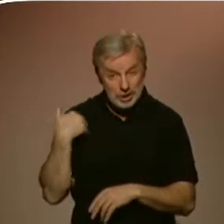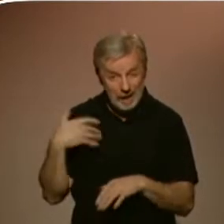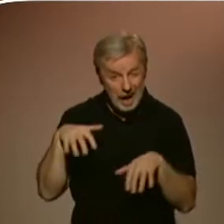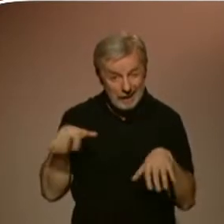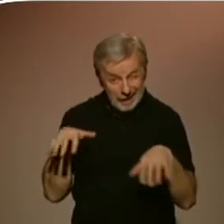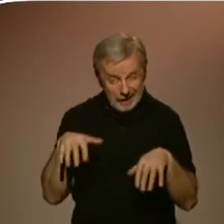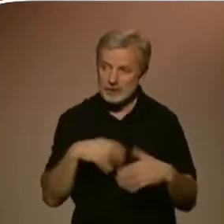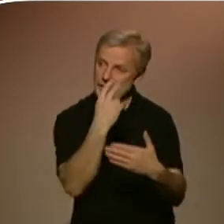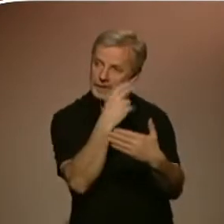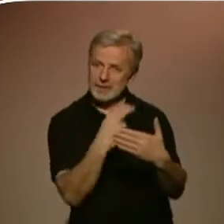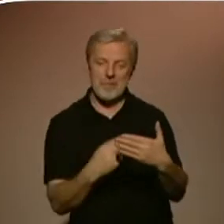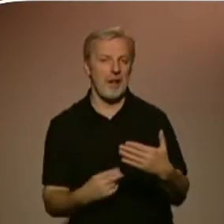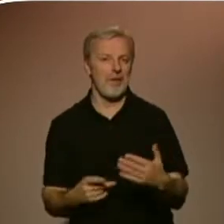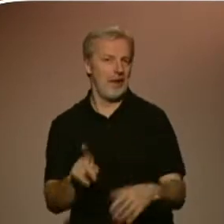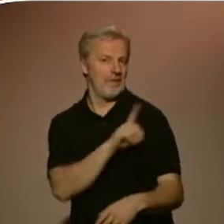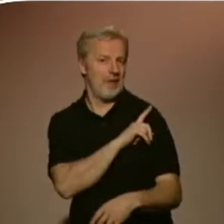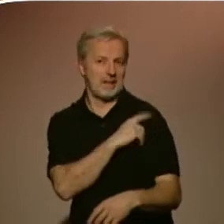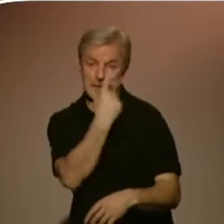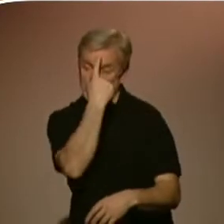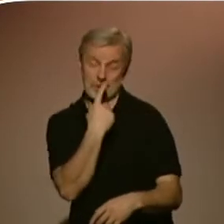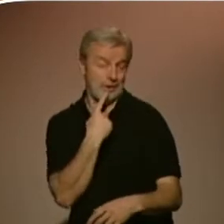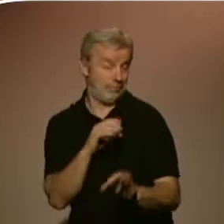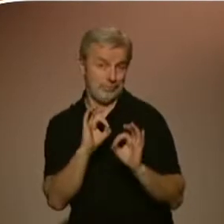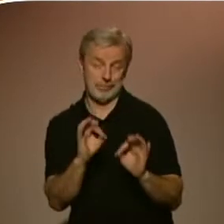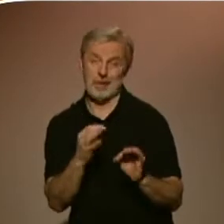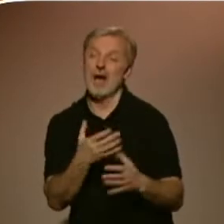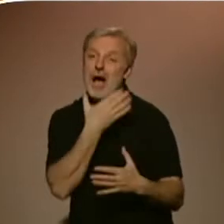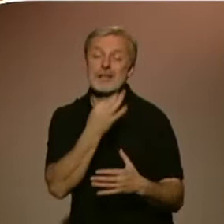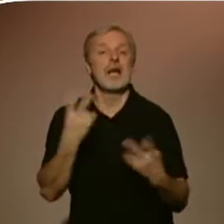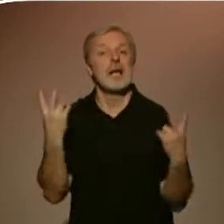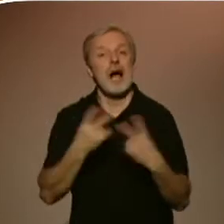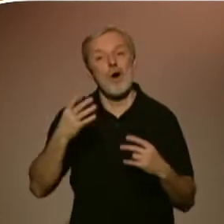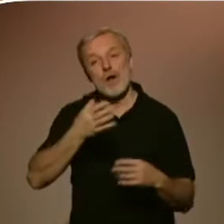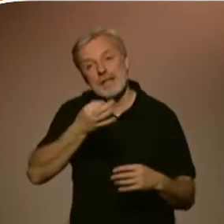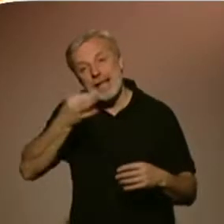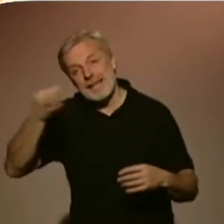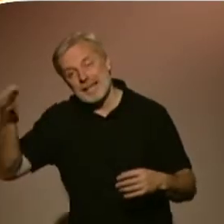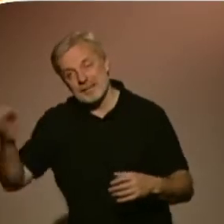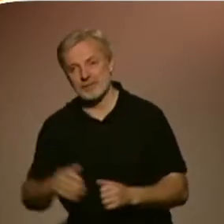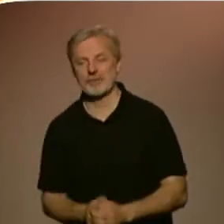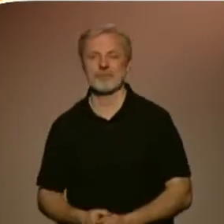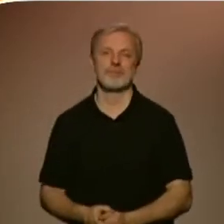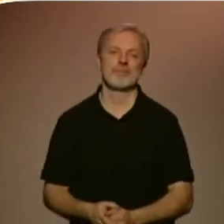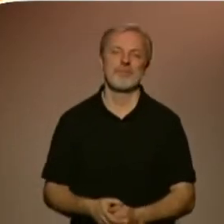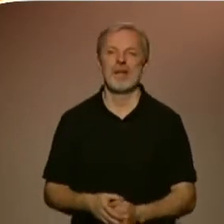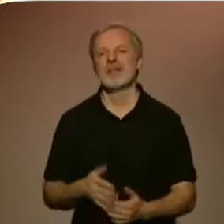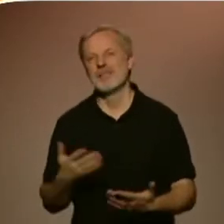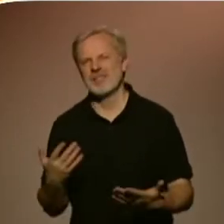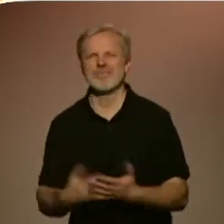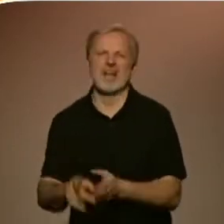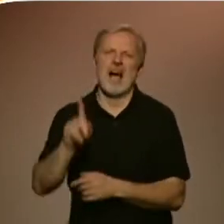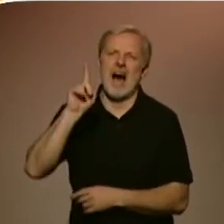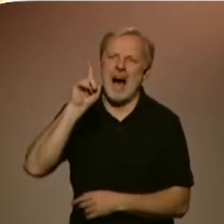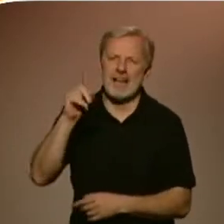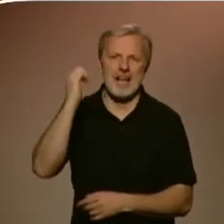zase mají jenou atmosféru. Takže vlastně to vzniká spontánně, takový obrazový denník. Je pravda, že člověk sám sebe vlastně